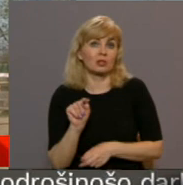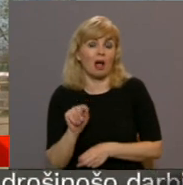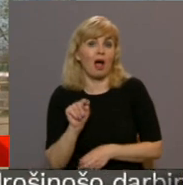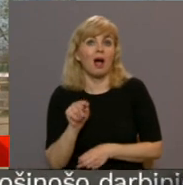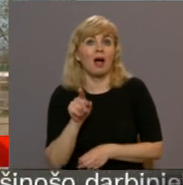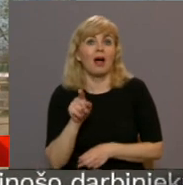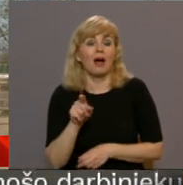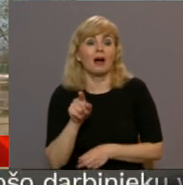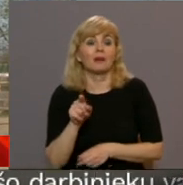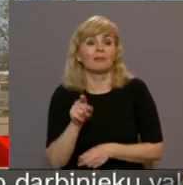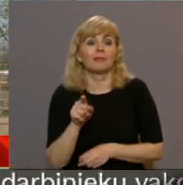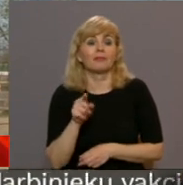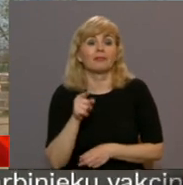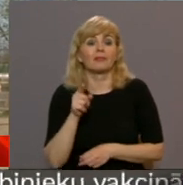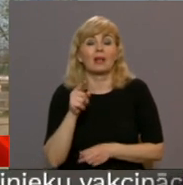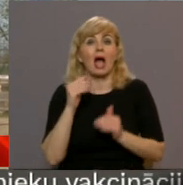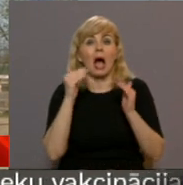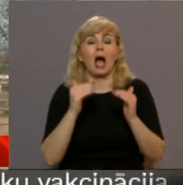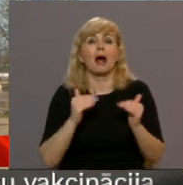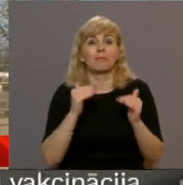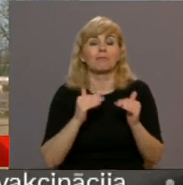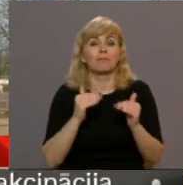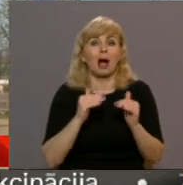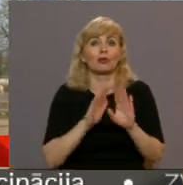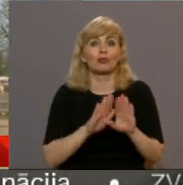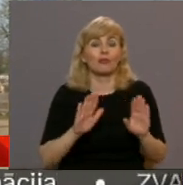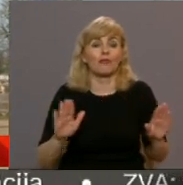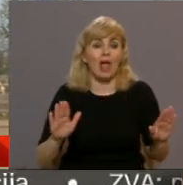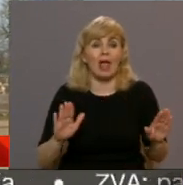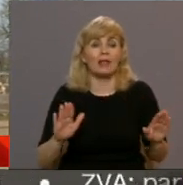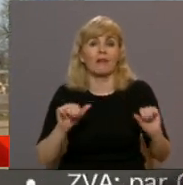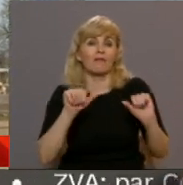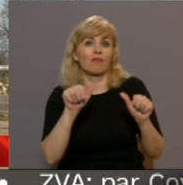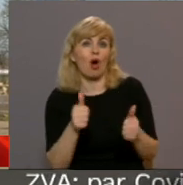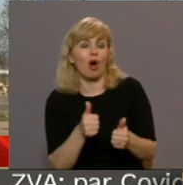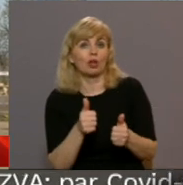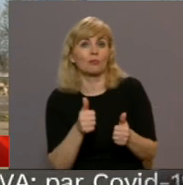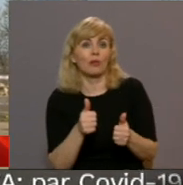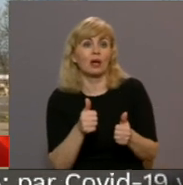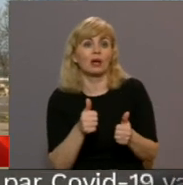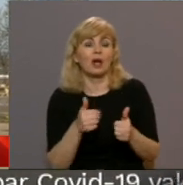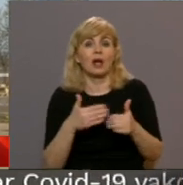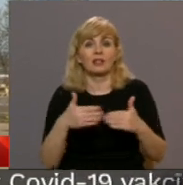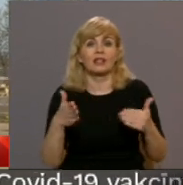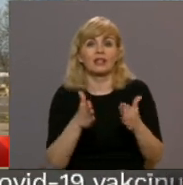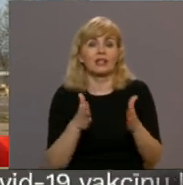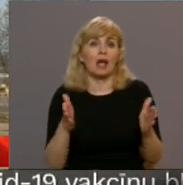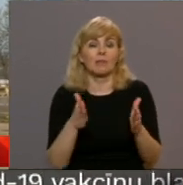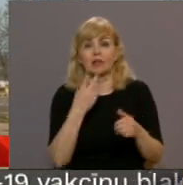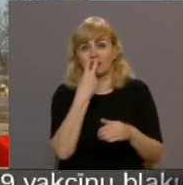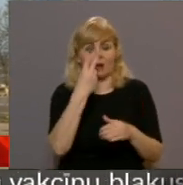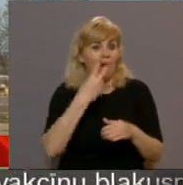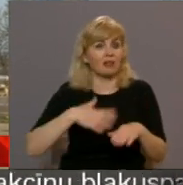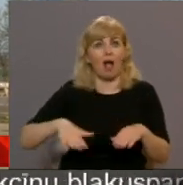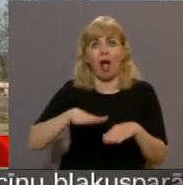galerijas apakšdaļi veidota no astoņa stūra formas. Diametrā skatu laukums